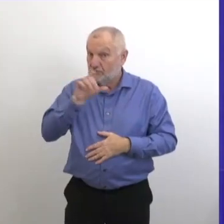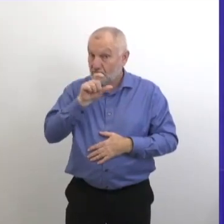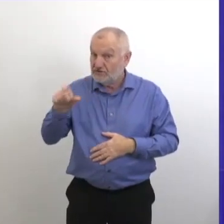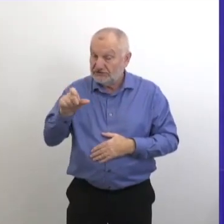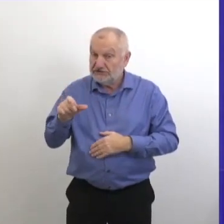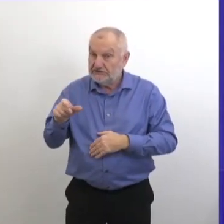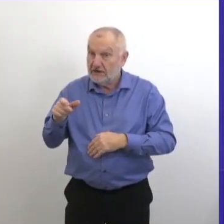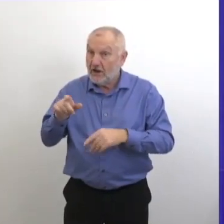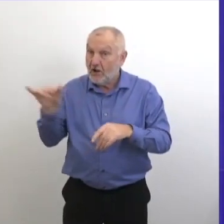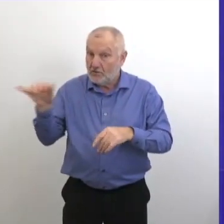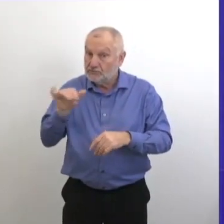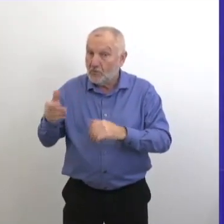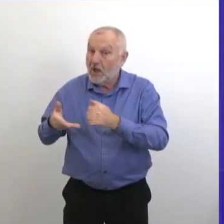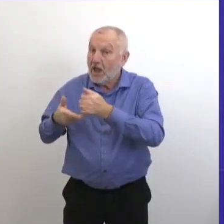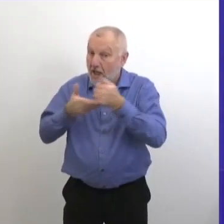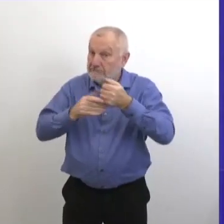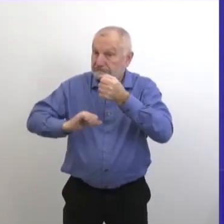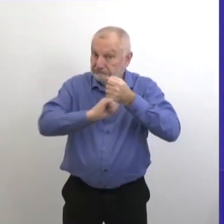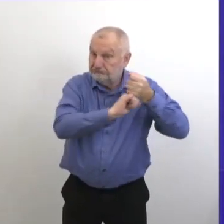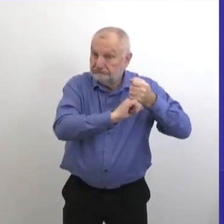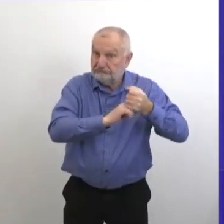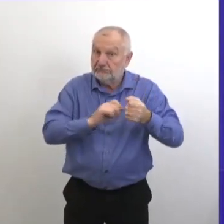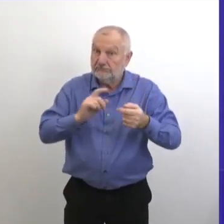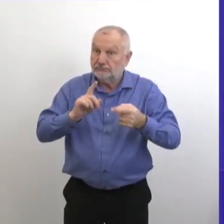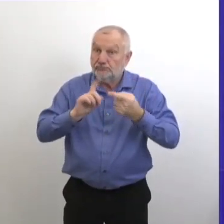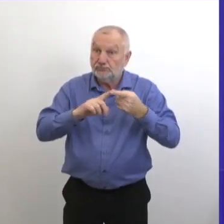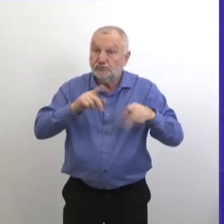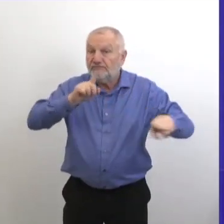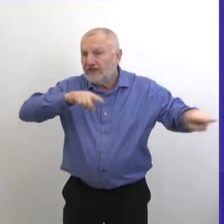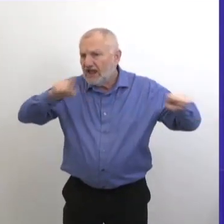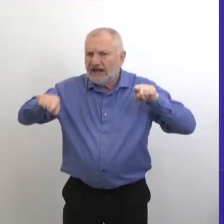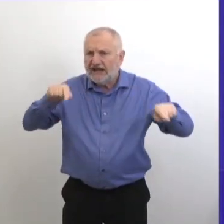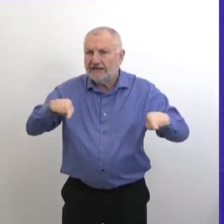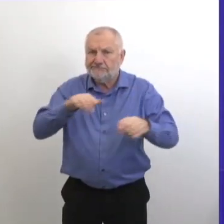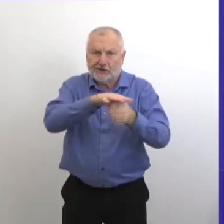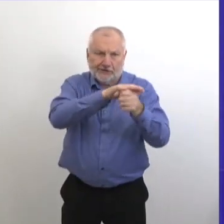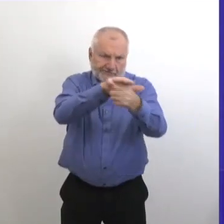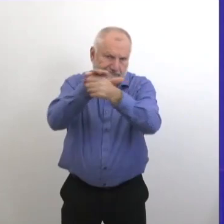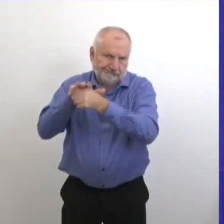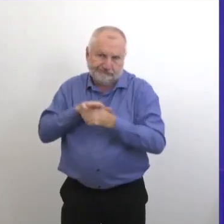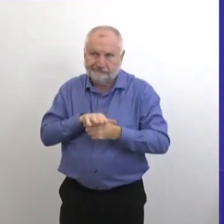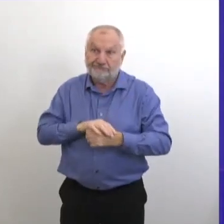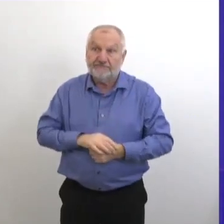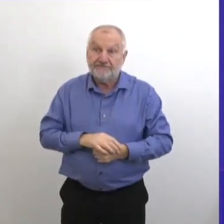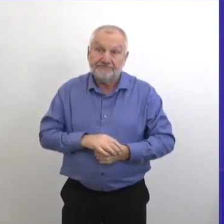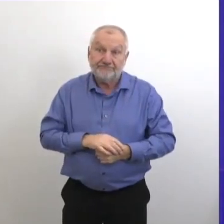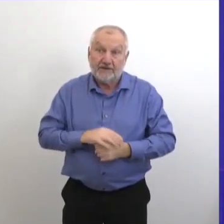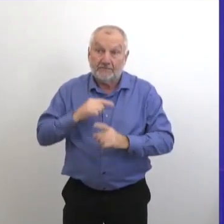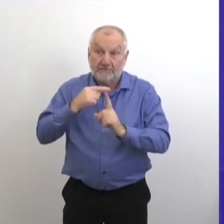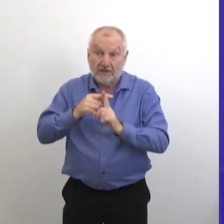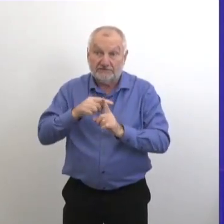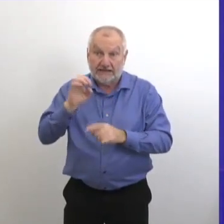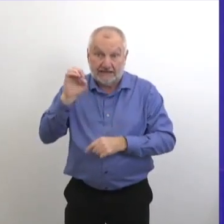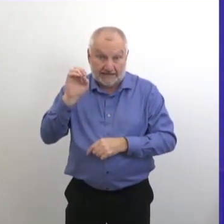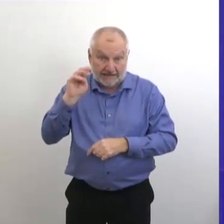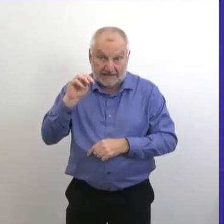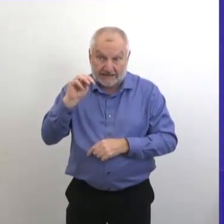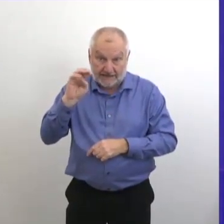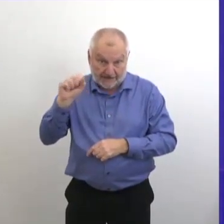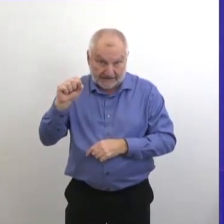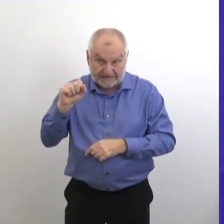soutien à différents sites. Et les équipes paramédicales continuent à être